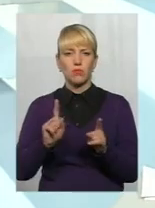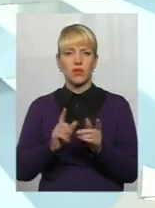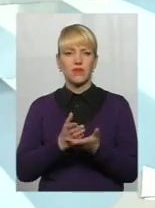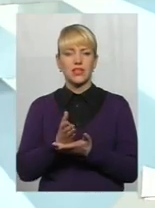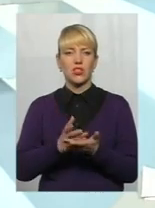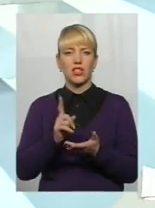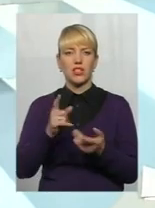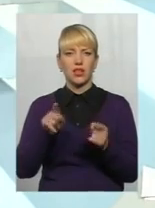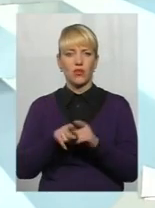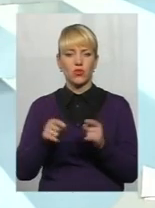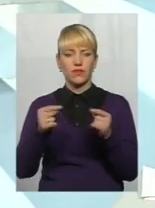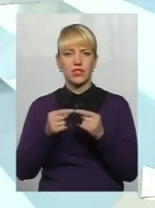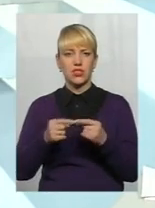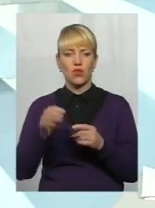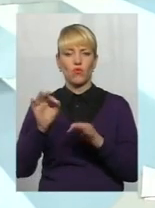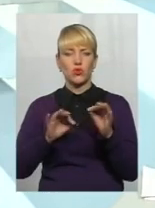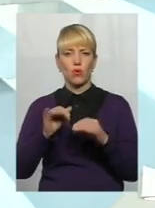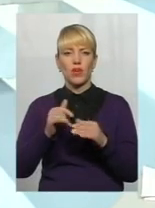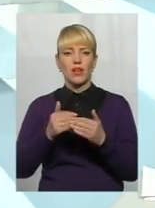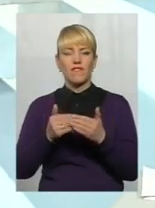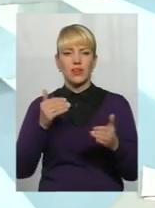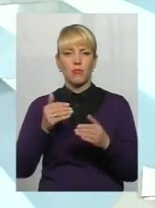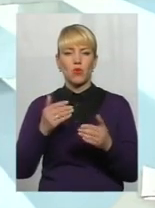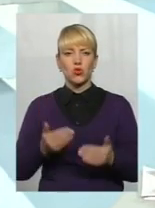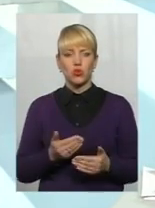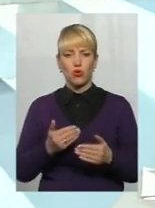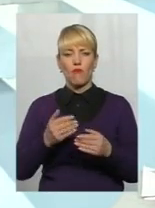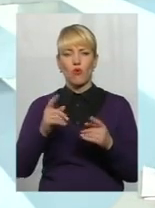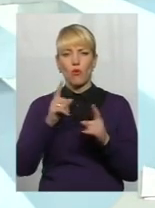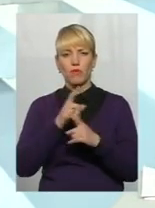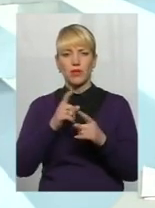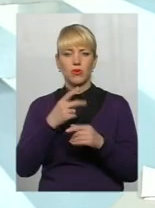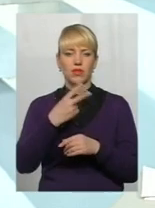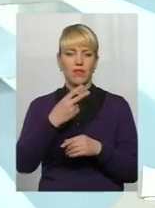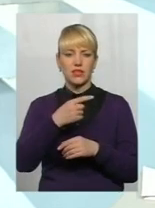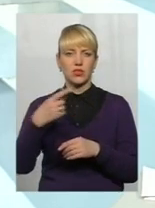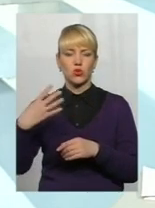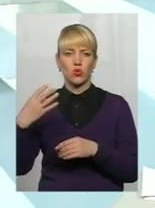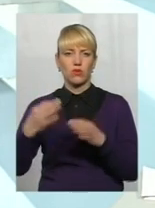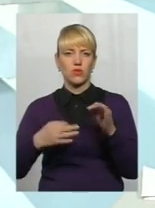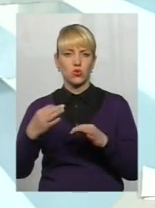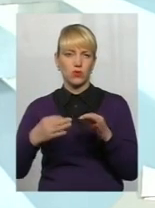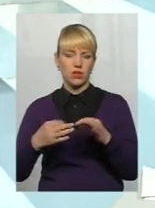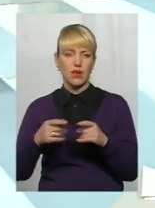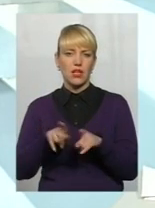які також визначаються в відсотках від прожиткового мінімуму від 20 до 40%. Також в